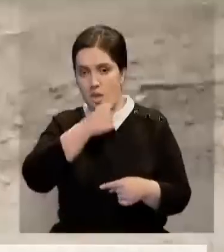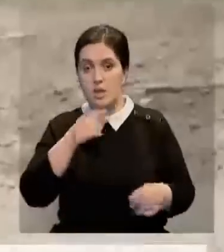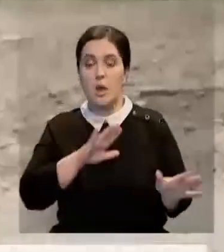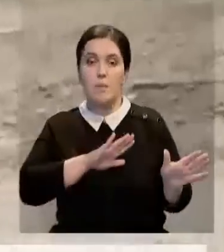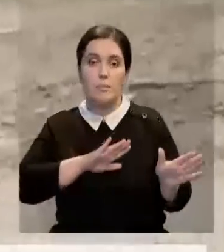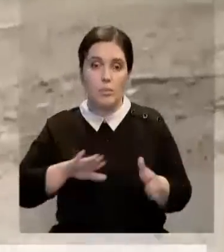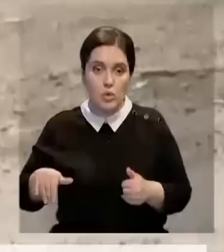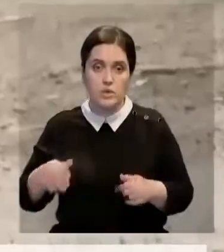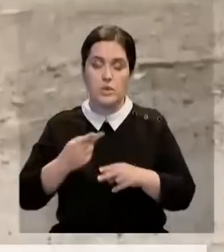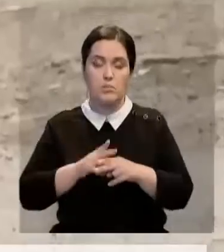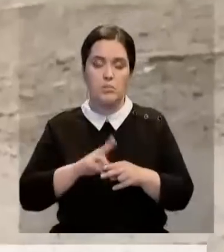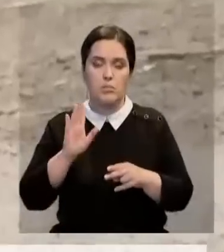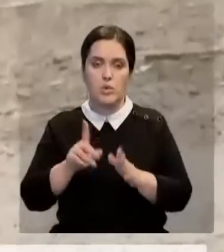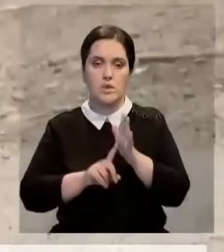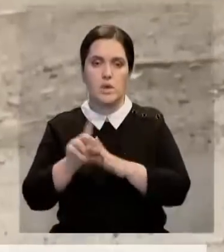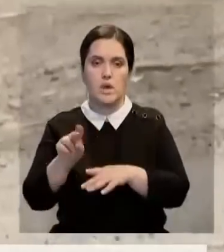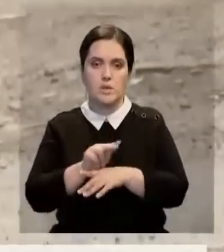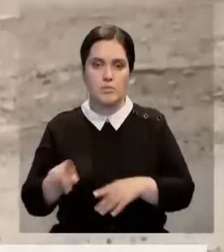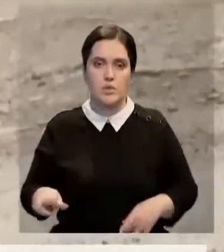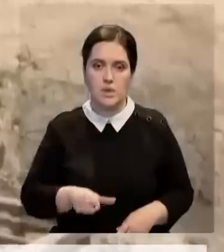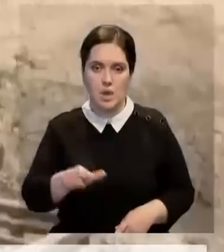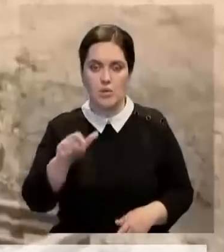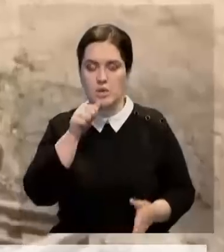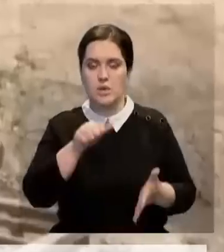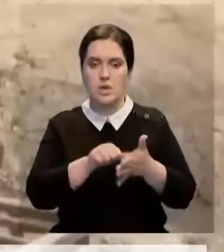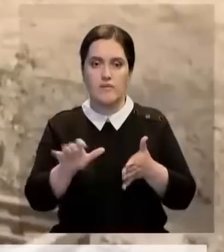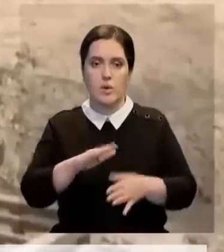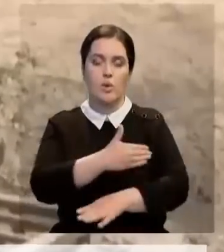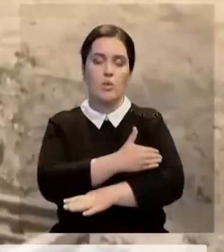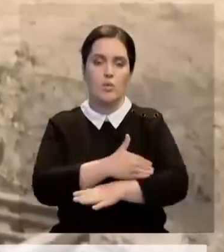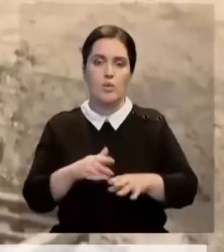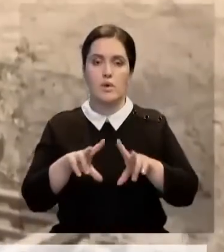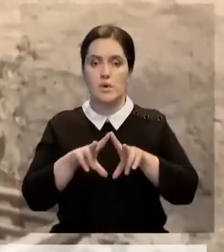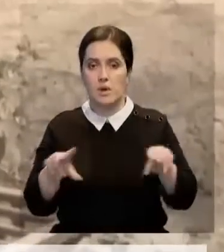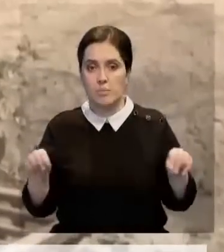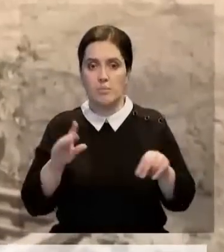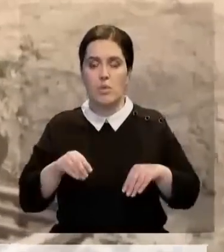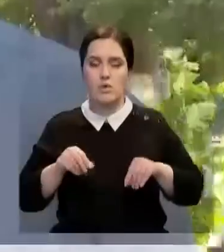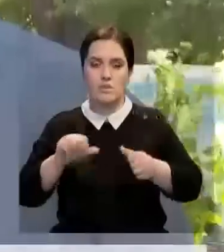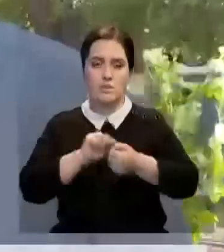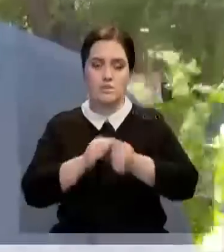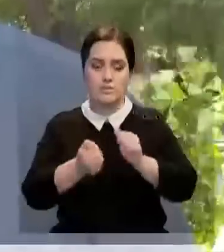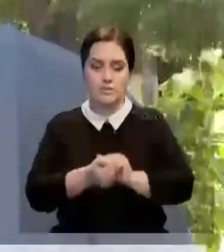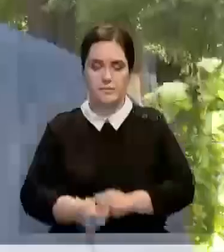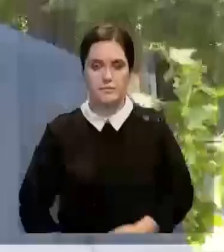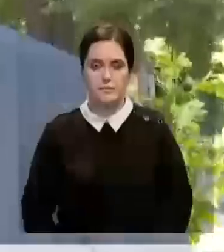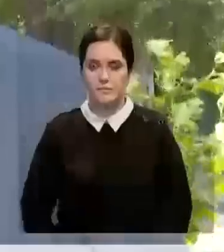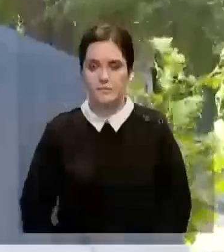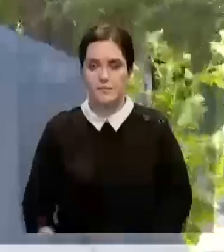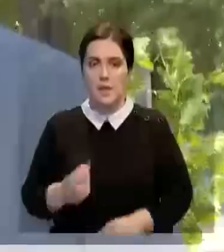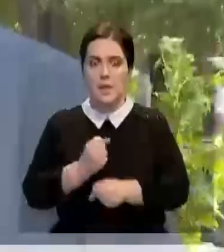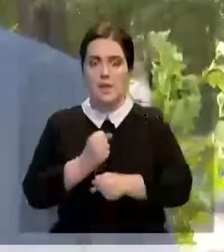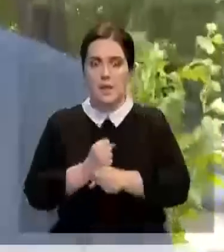после этого возьмутся за ремонт дорог. Неасфальтированные улицы обещают засыпать щебнем. Сделали проектно-сметную